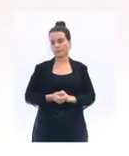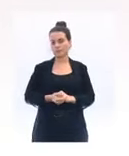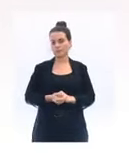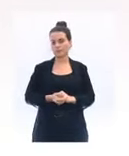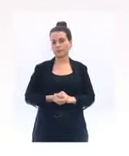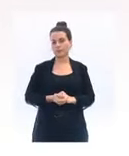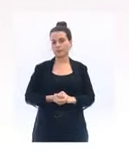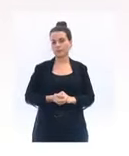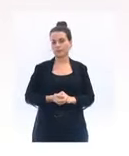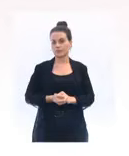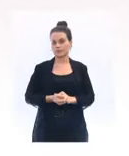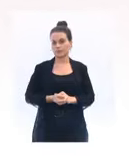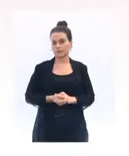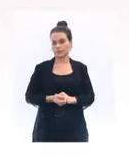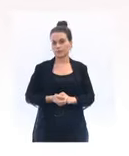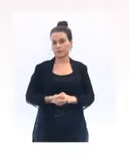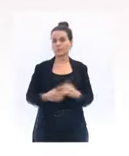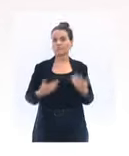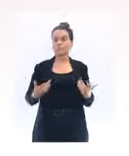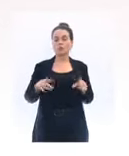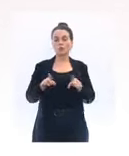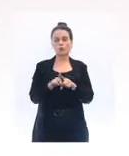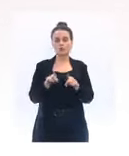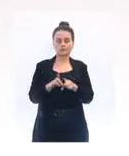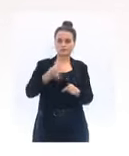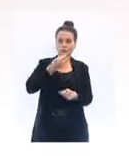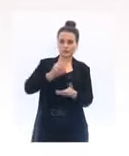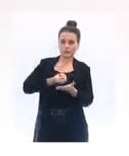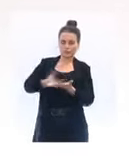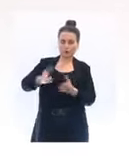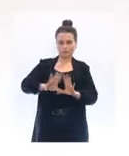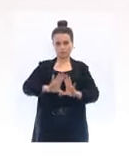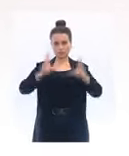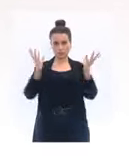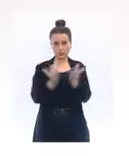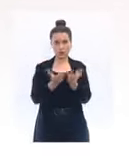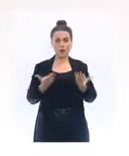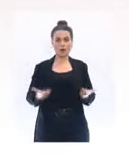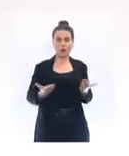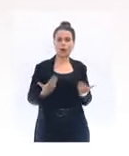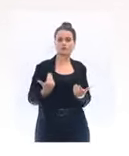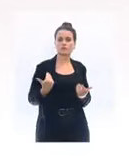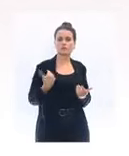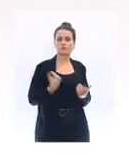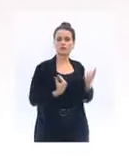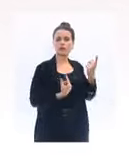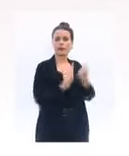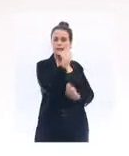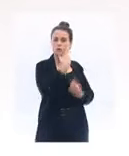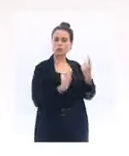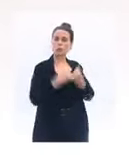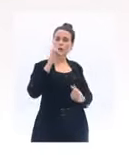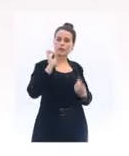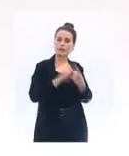je vous indique de façon plus générique, s'il vous permettait, que là, je ne répondrai pas aux questions relatives